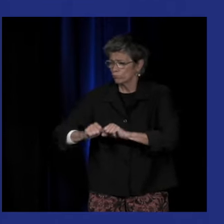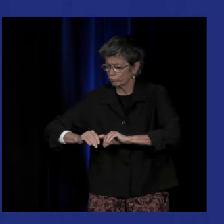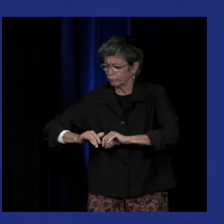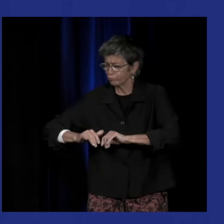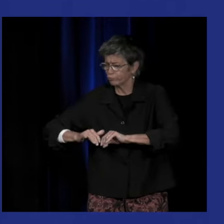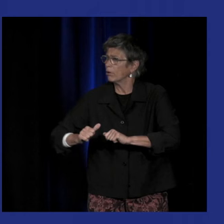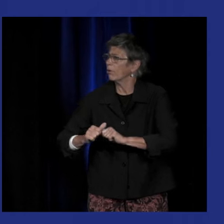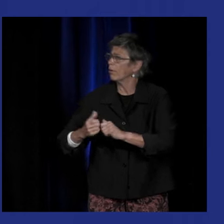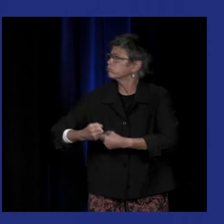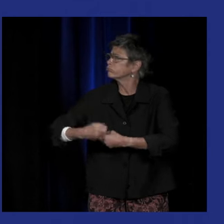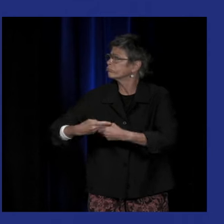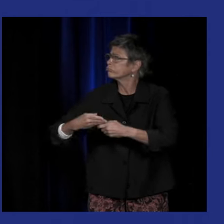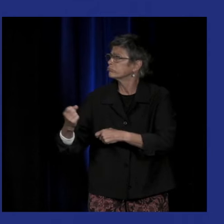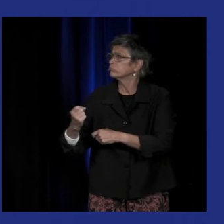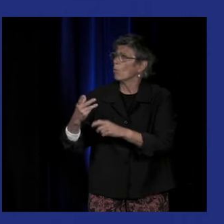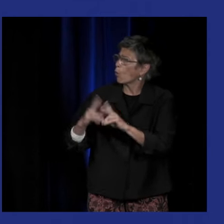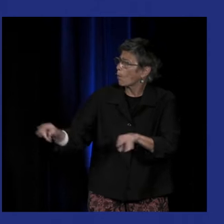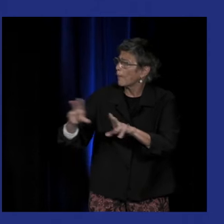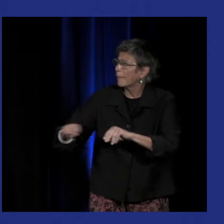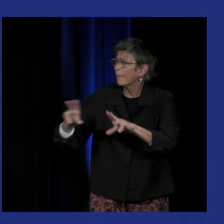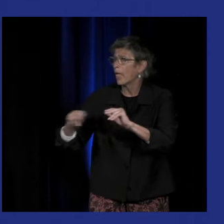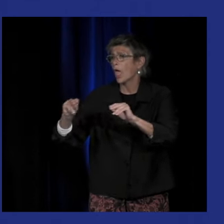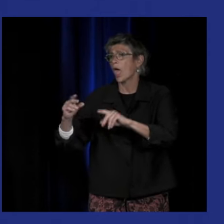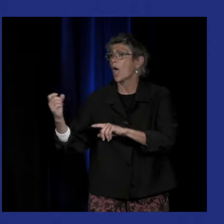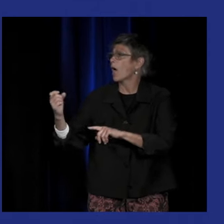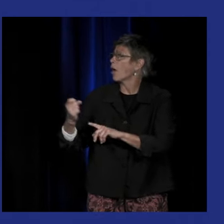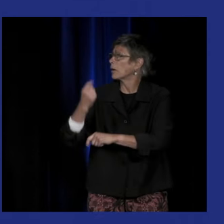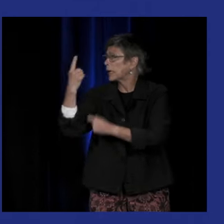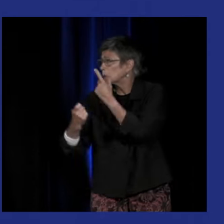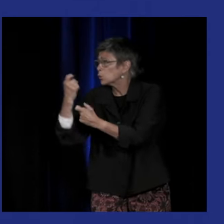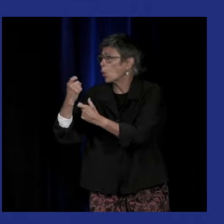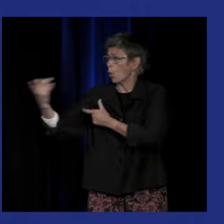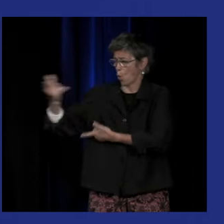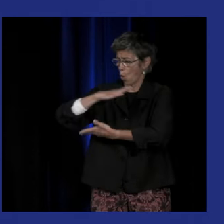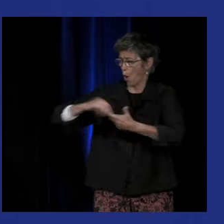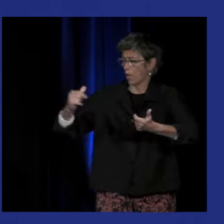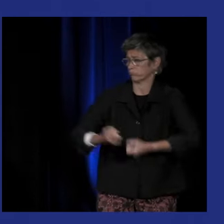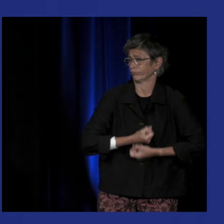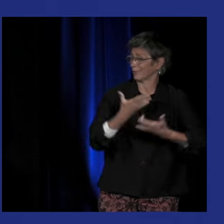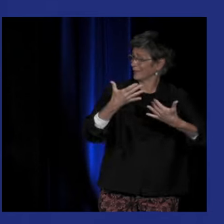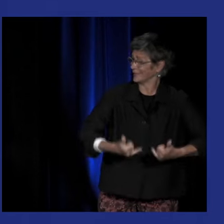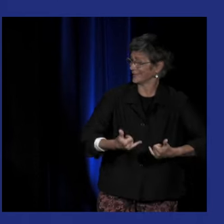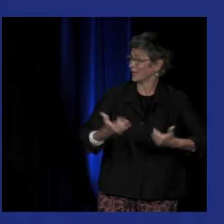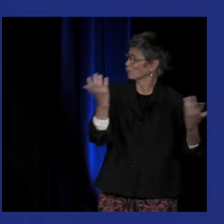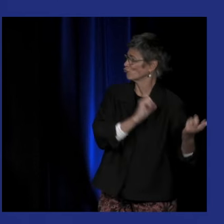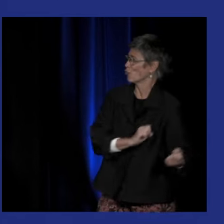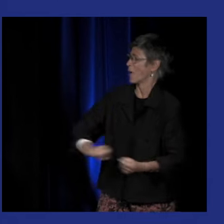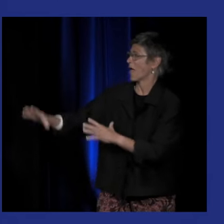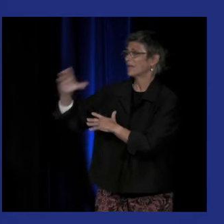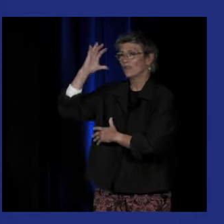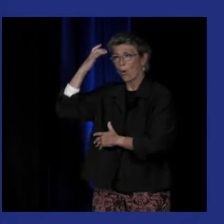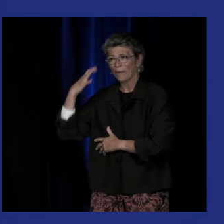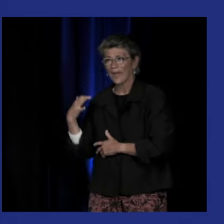poster sur la page du direct vos commentaires, qui seront relayés dans la salle. Je laisse à présent à Andrea,